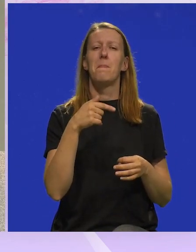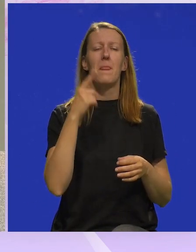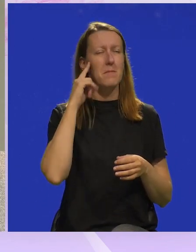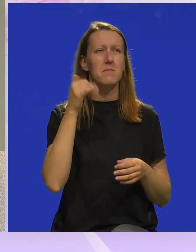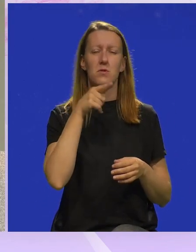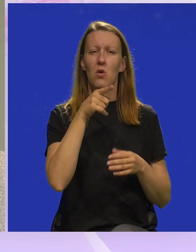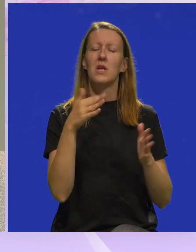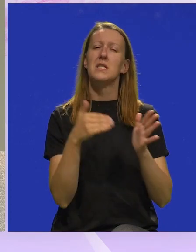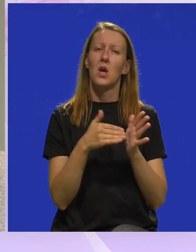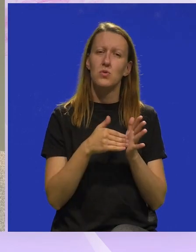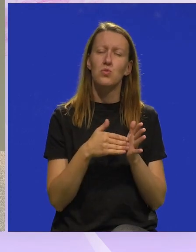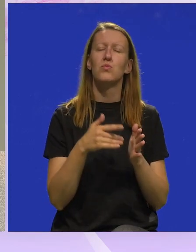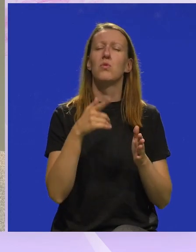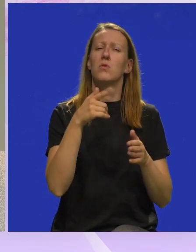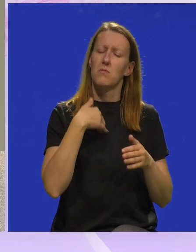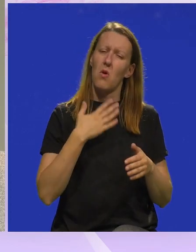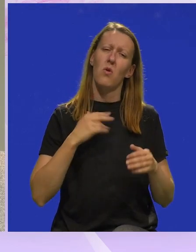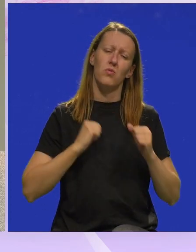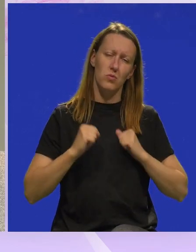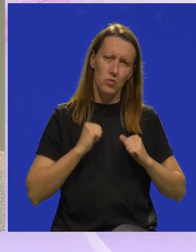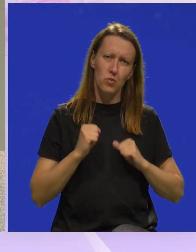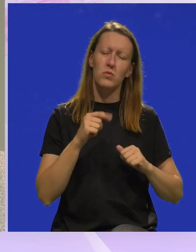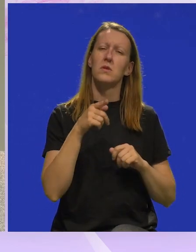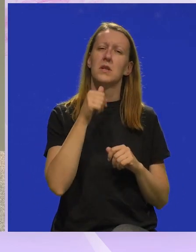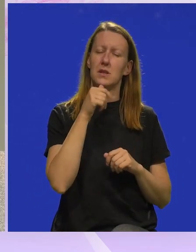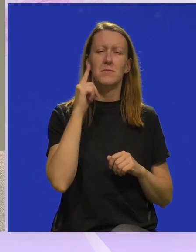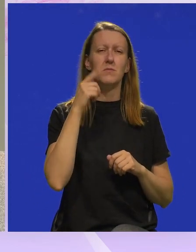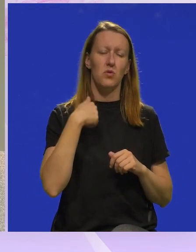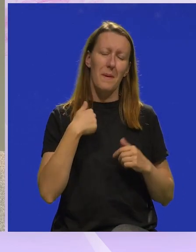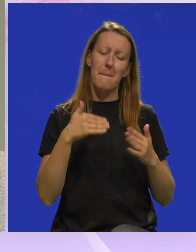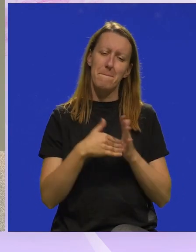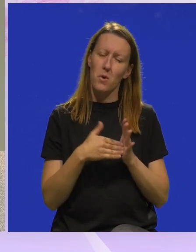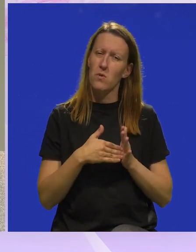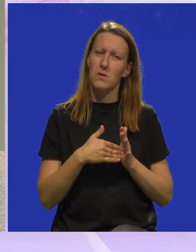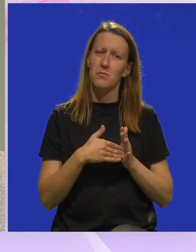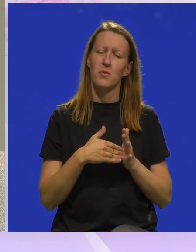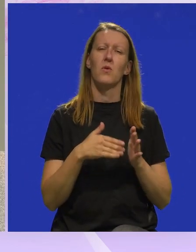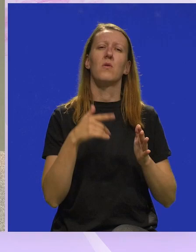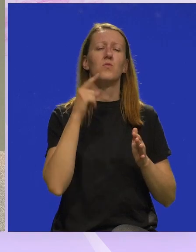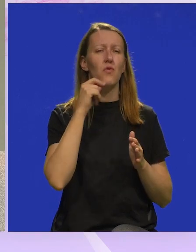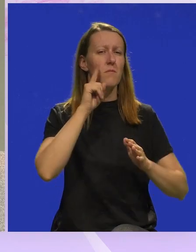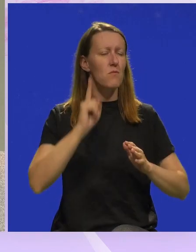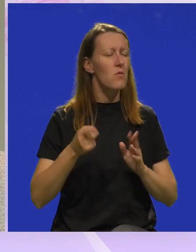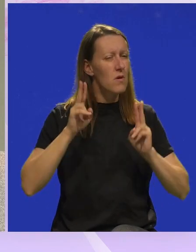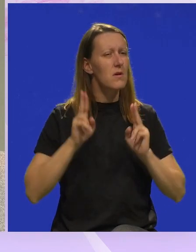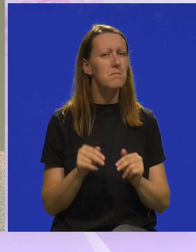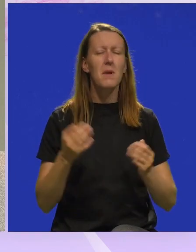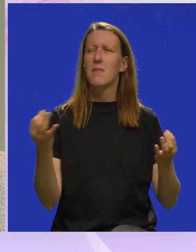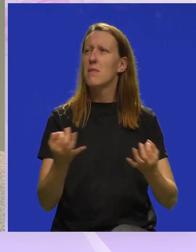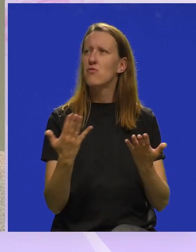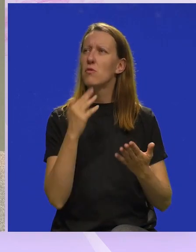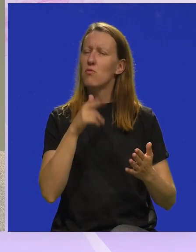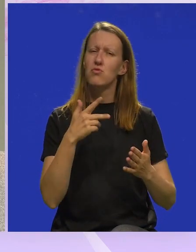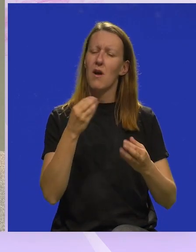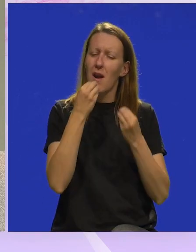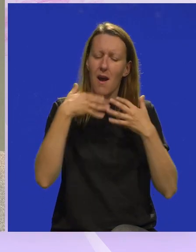mislim da su oni zaslužili moj trud. I mislim da je to meni potrebno. Da čovjek mora imat nešto